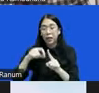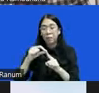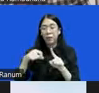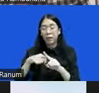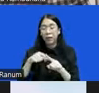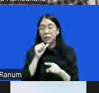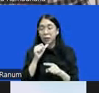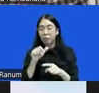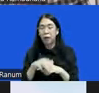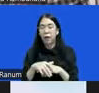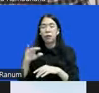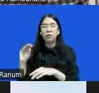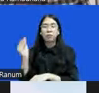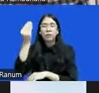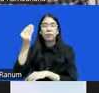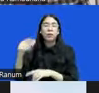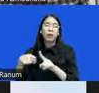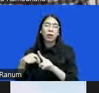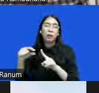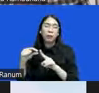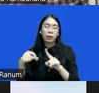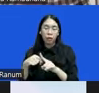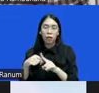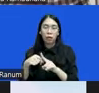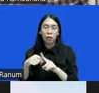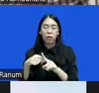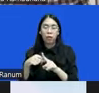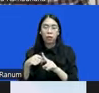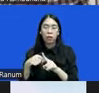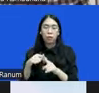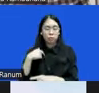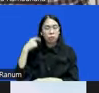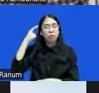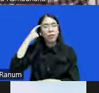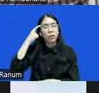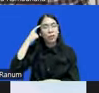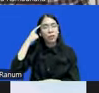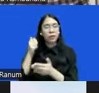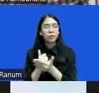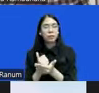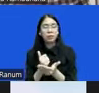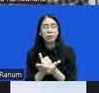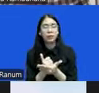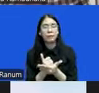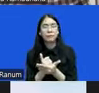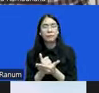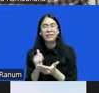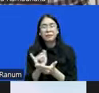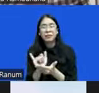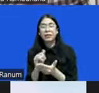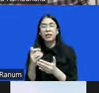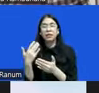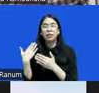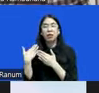pimpinan KPK. Ini saya rasa merupakan kewenangan yang